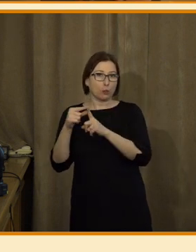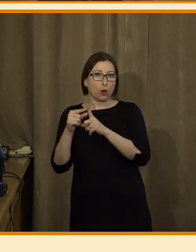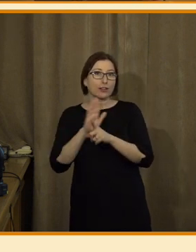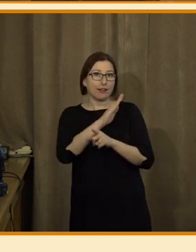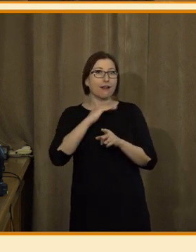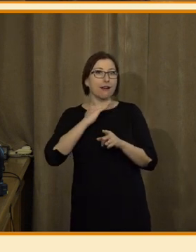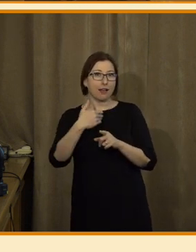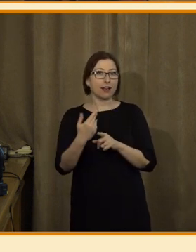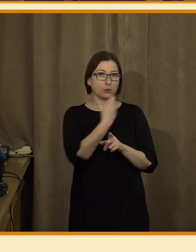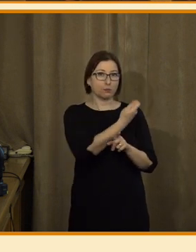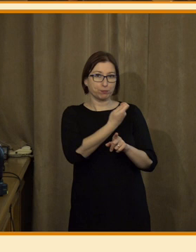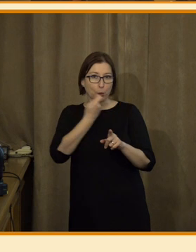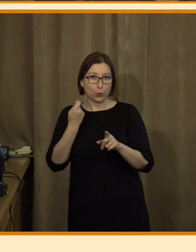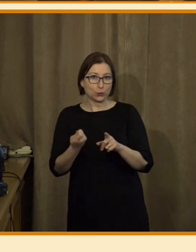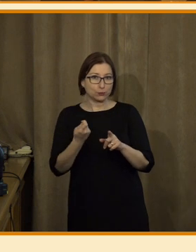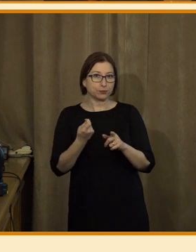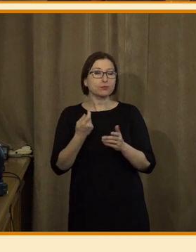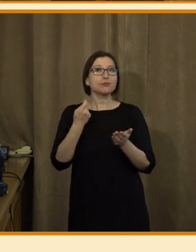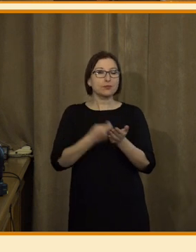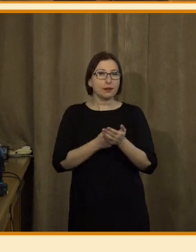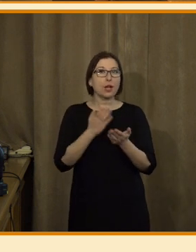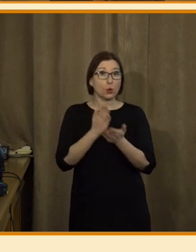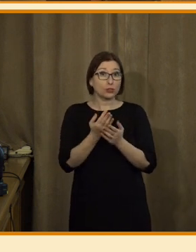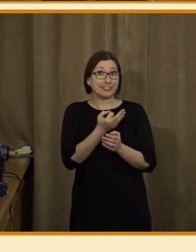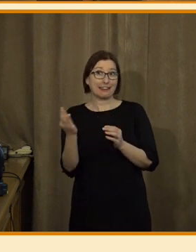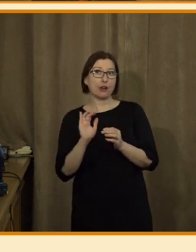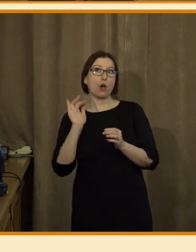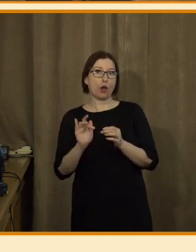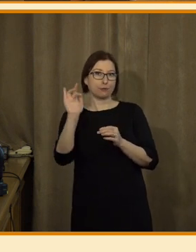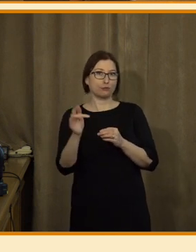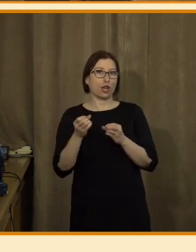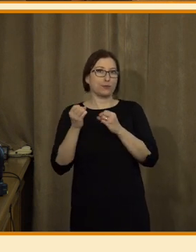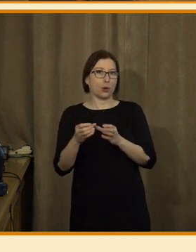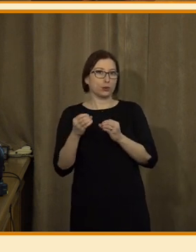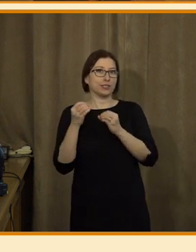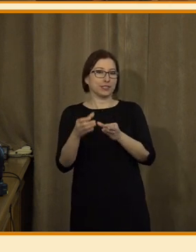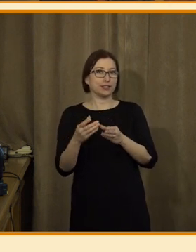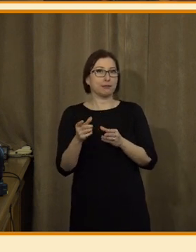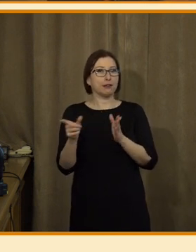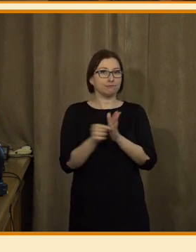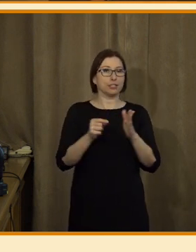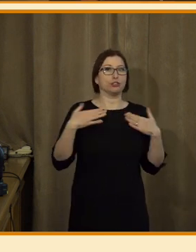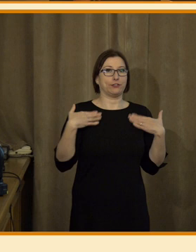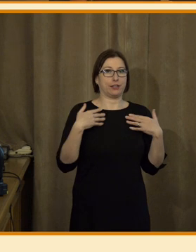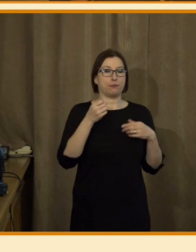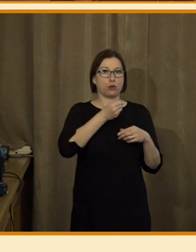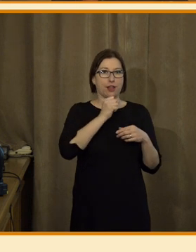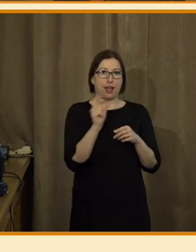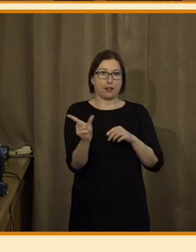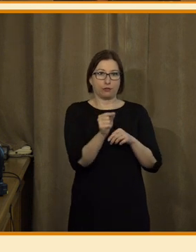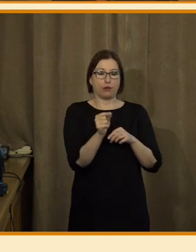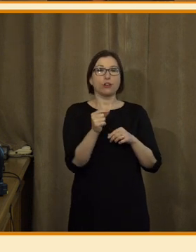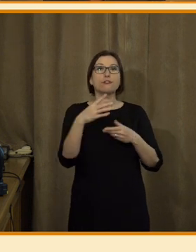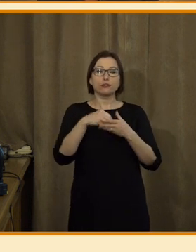Proto, takže už vysíláji trochu přes den. Aby jsme tu Hačíku správně obládali, tak jsme si museli vymyslet i vlastní